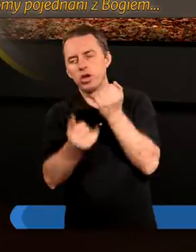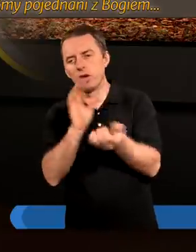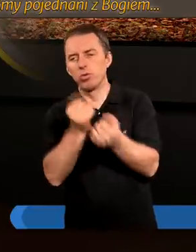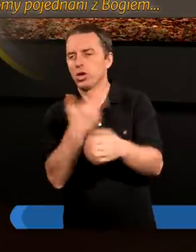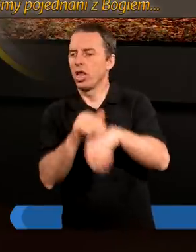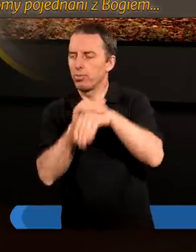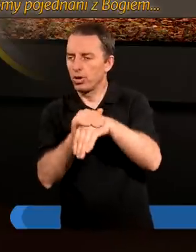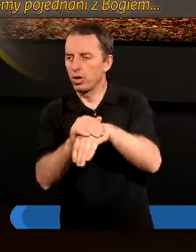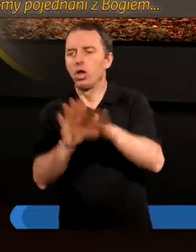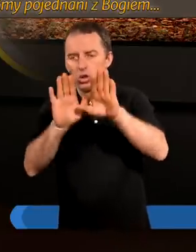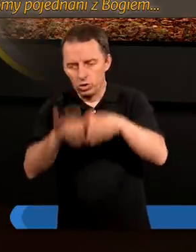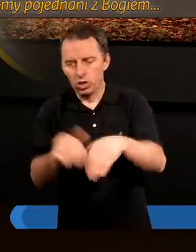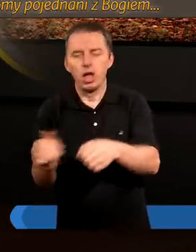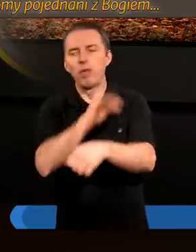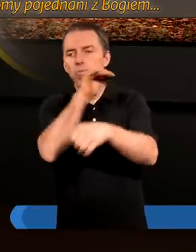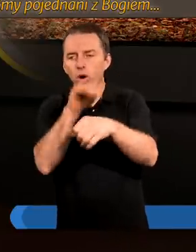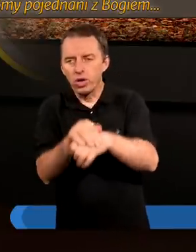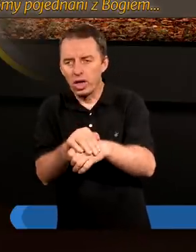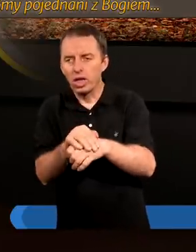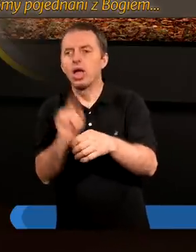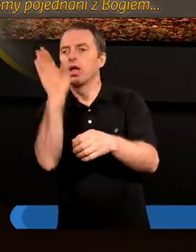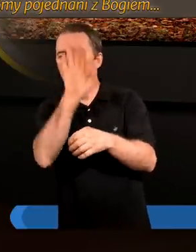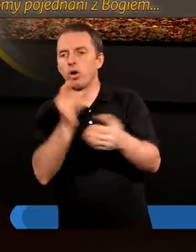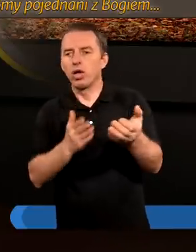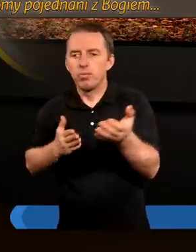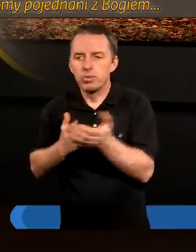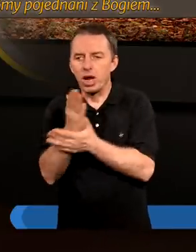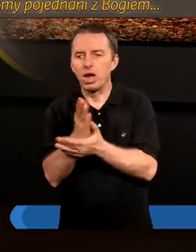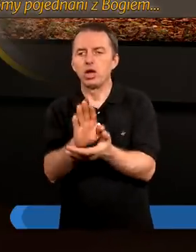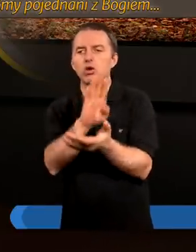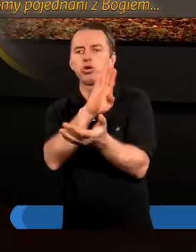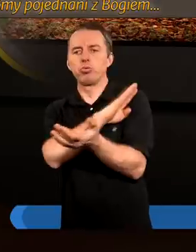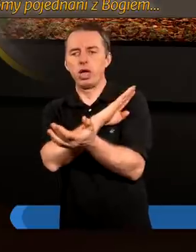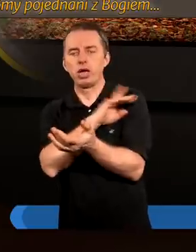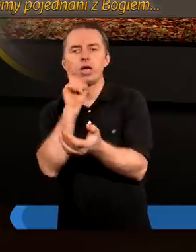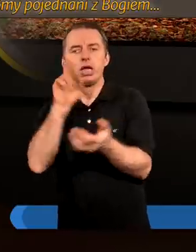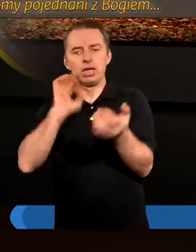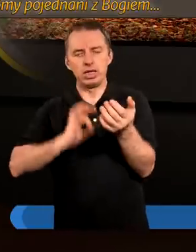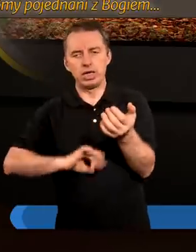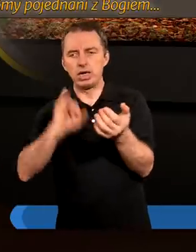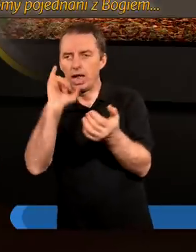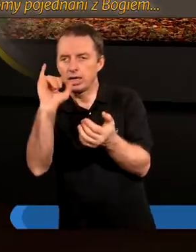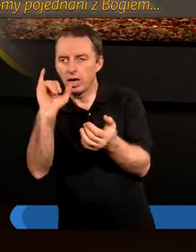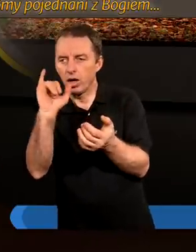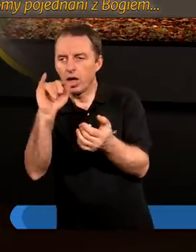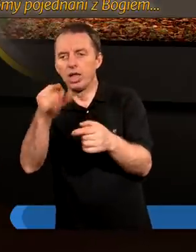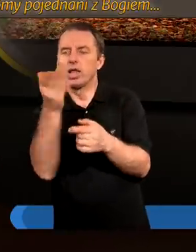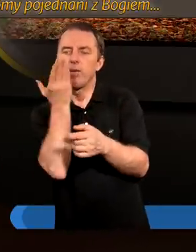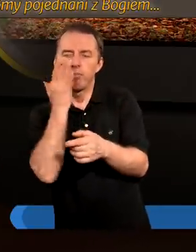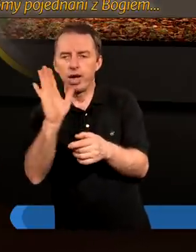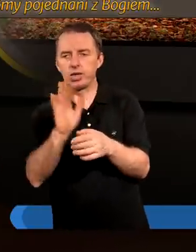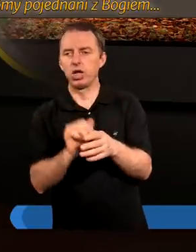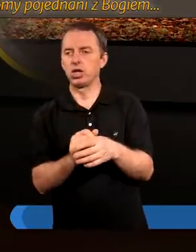będąc nieprzyjaciółmi zostaliśmy pojednani z Bogiem przez śmierć Syna Jego, tym